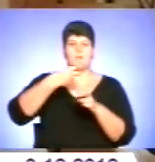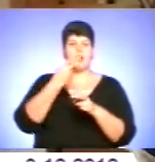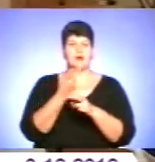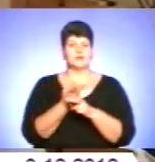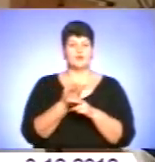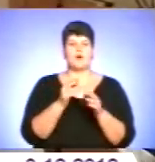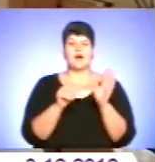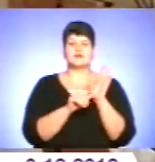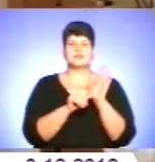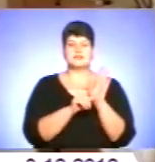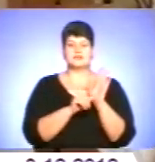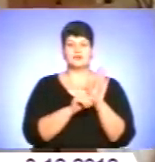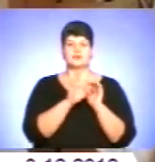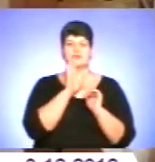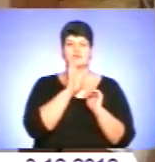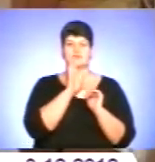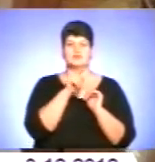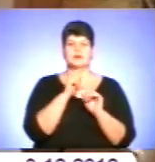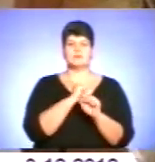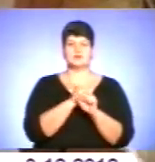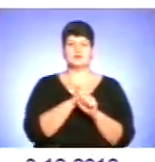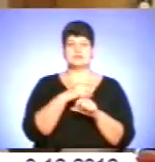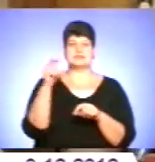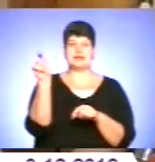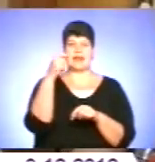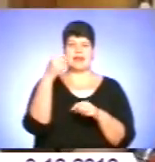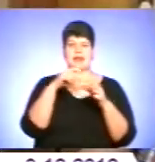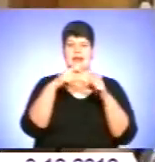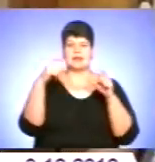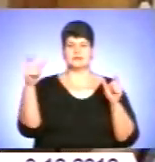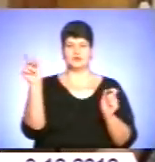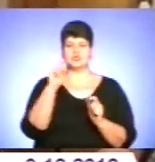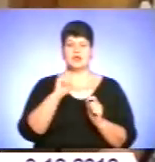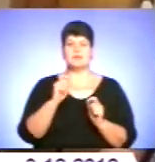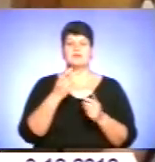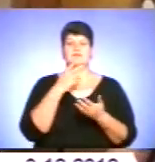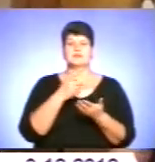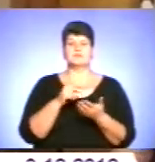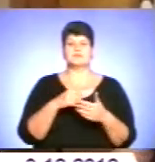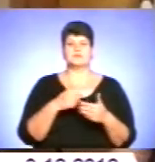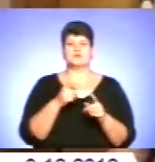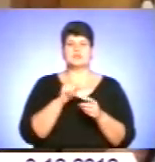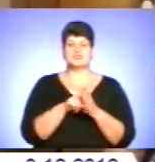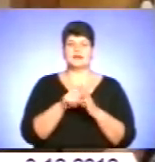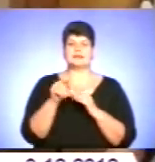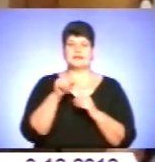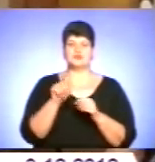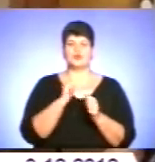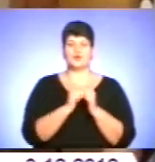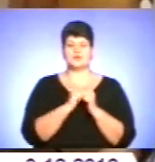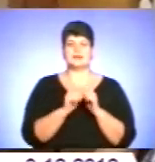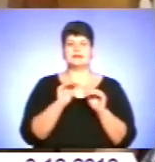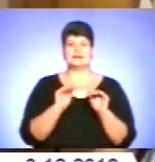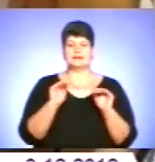шестеро дівчат, вони працюють з лендочками. Цей конкурс значить для нас те, що кожна дитина, яка